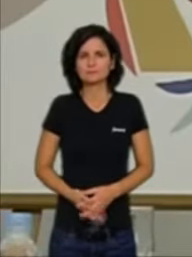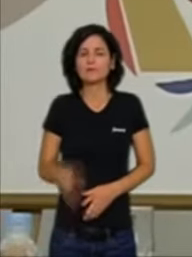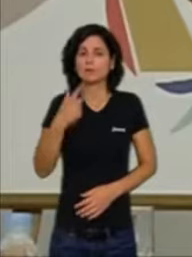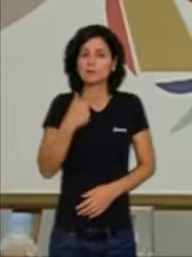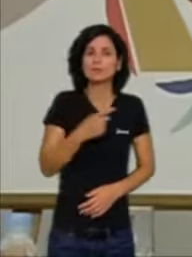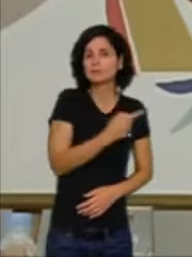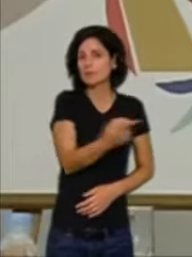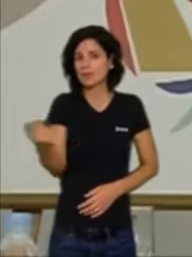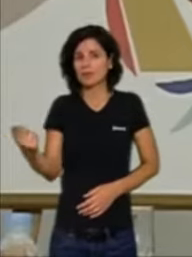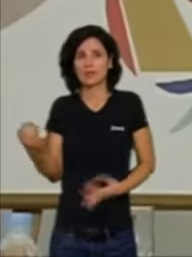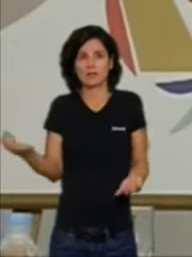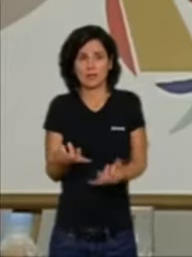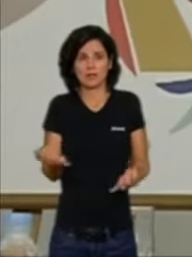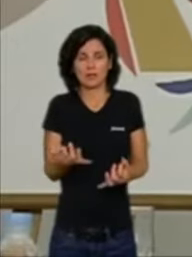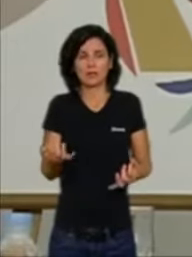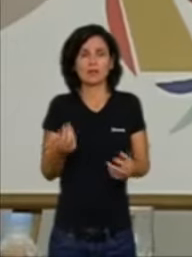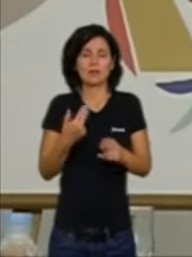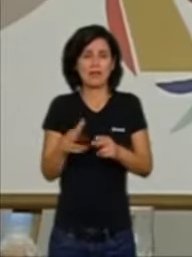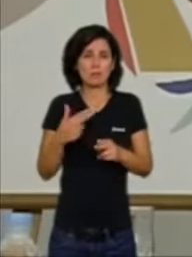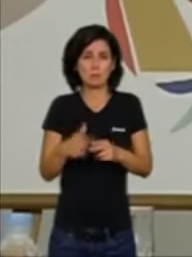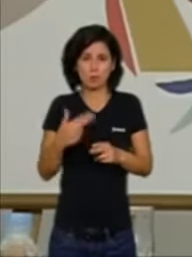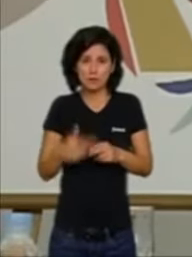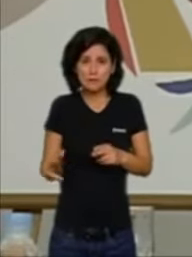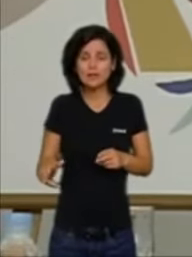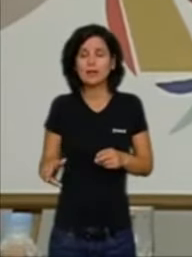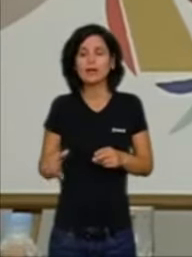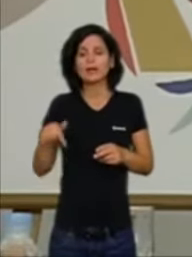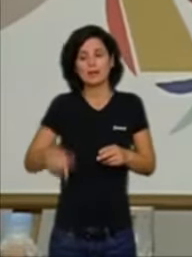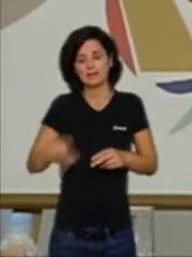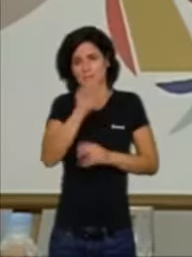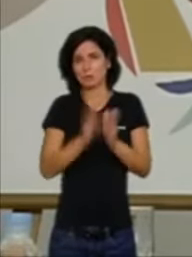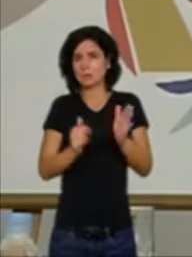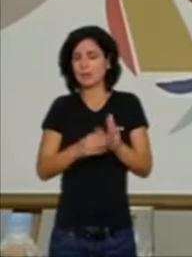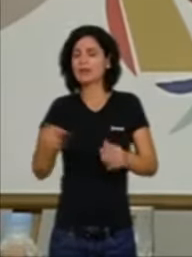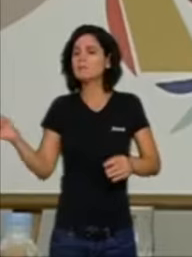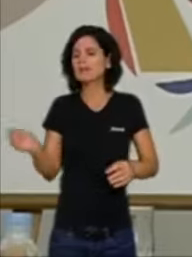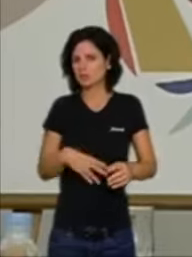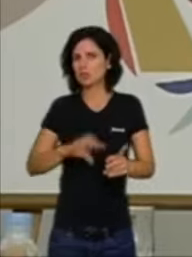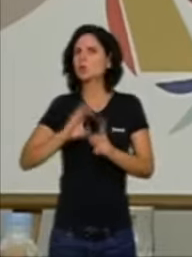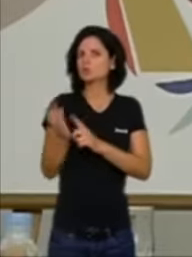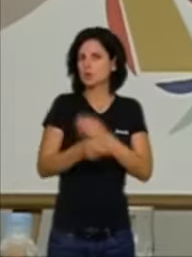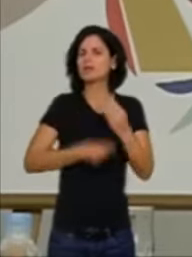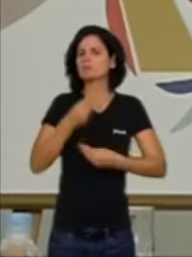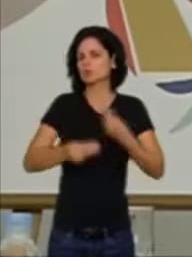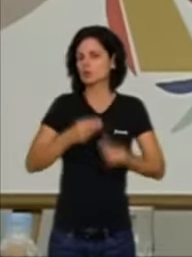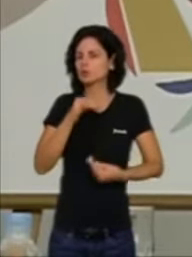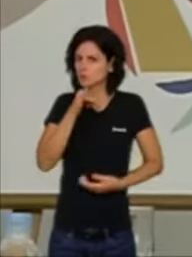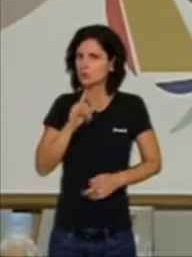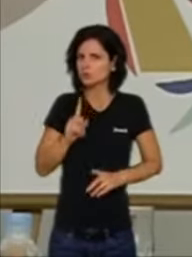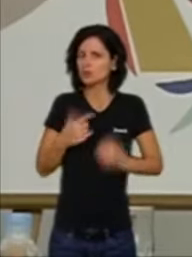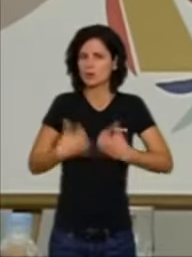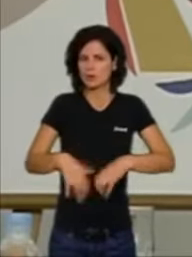el canvi de política en aquesta comunitat i la inversió cultural que hem fet, perquè la cultura també és un motor econòmic,